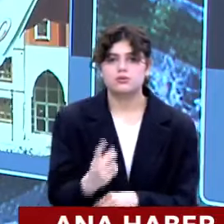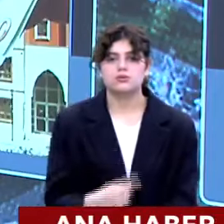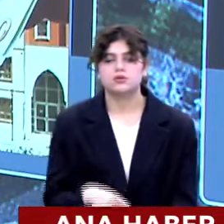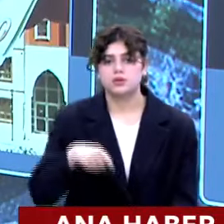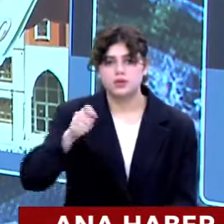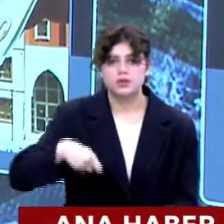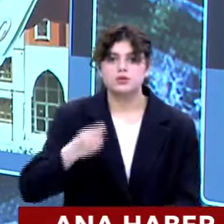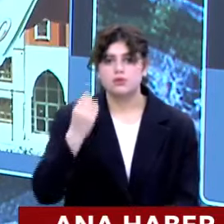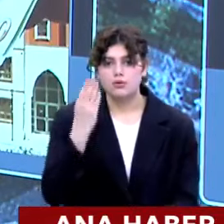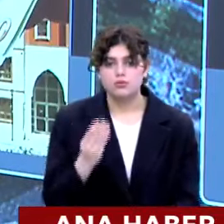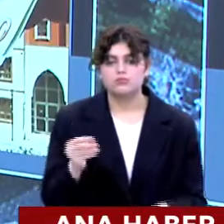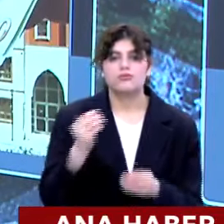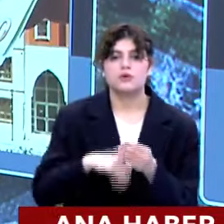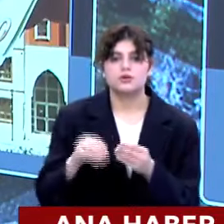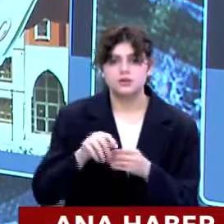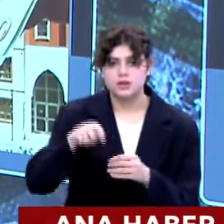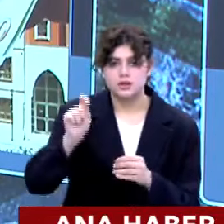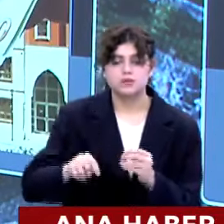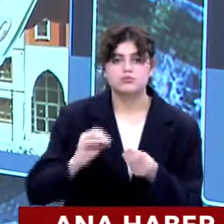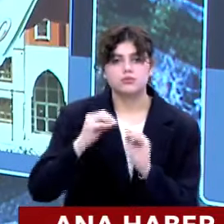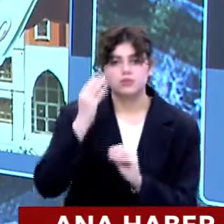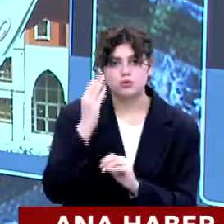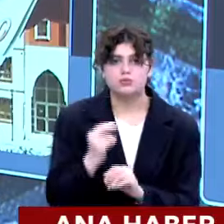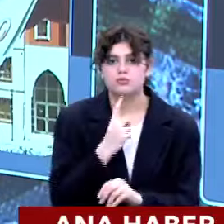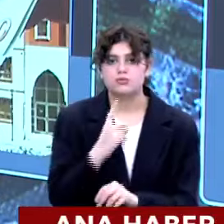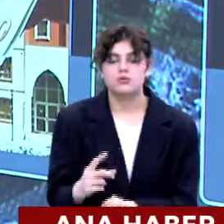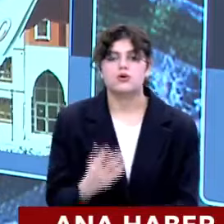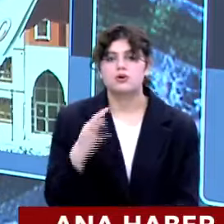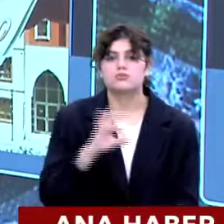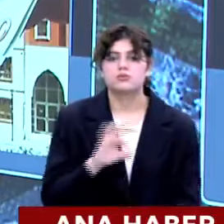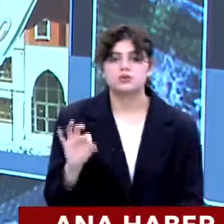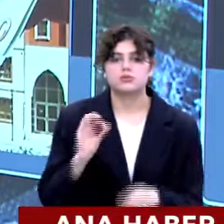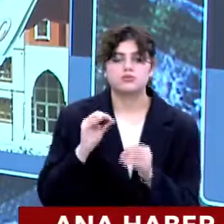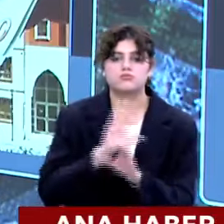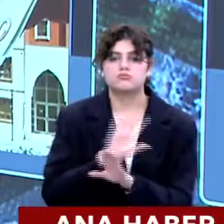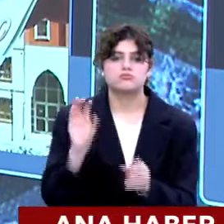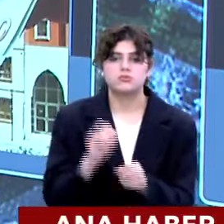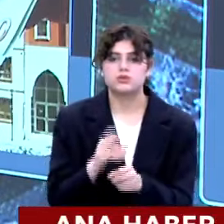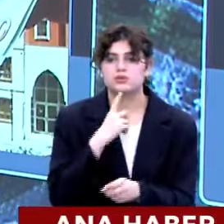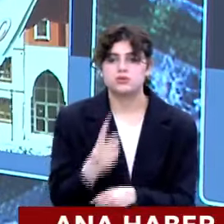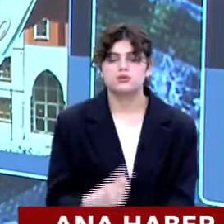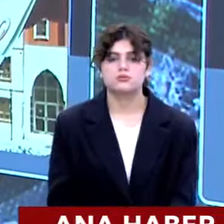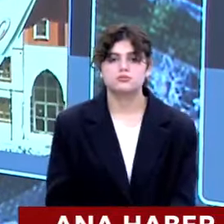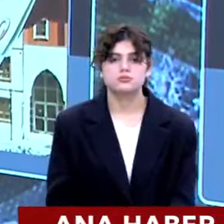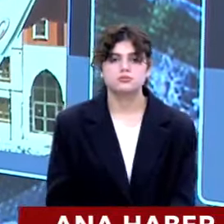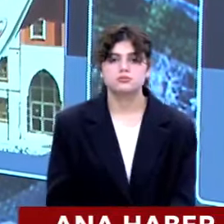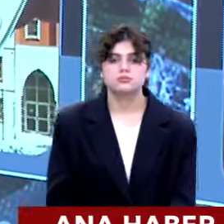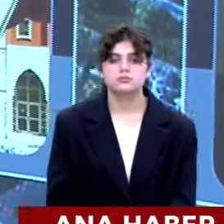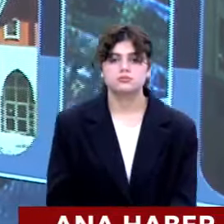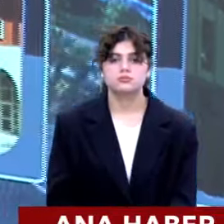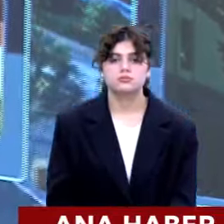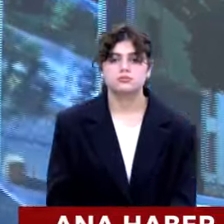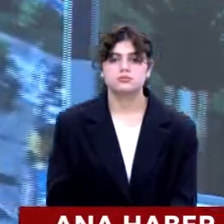kredi çekebilir mi? Bu faizlerle kredi de başa çıkabilir mi? İpotek olur mu? Olmaz mı? Teferruatları bir şekilde gündemden çıkmış oluyor.